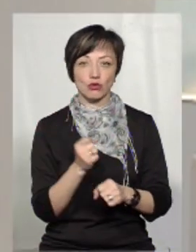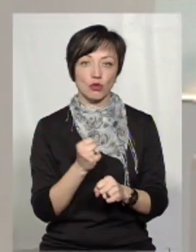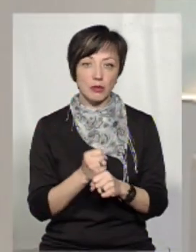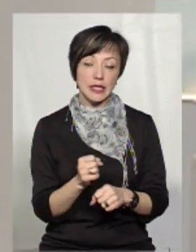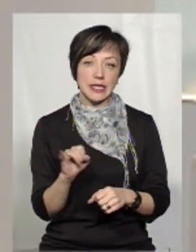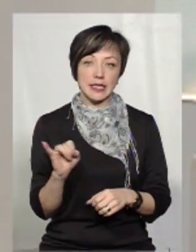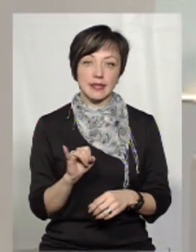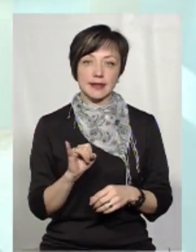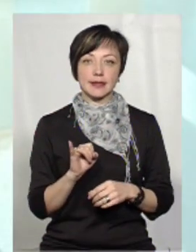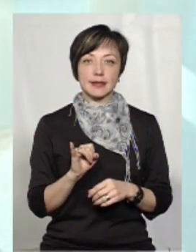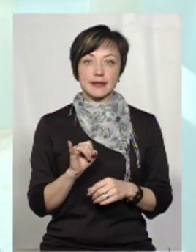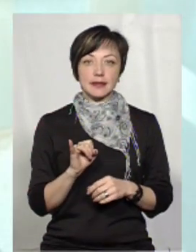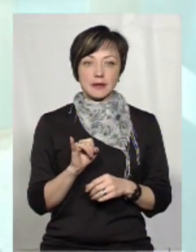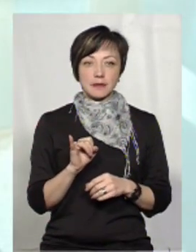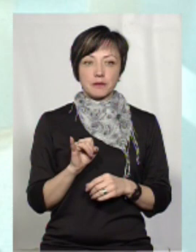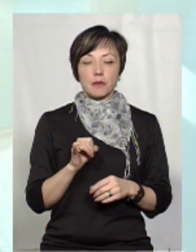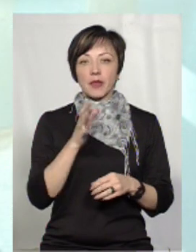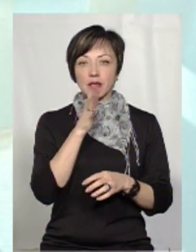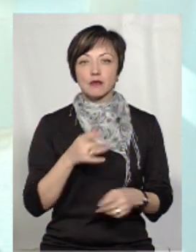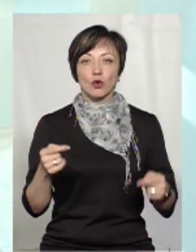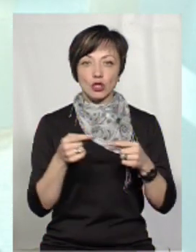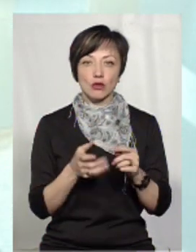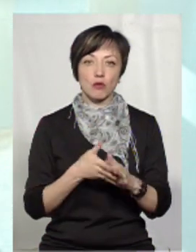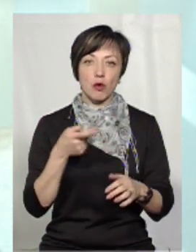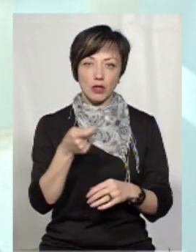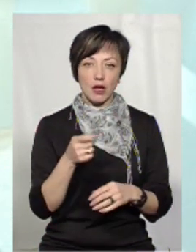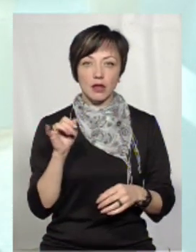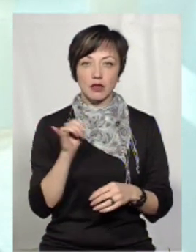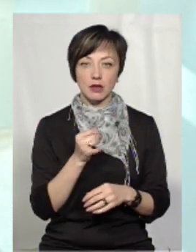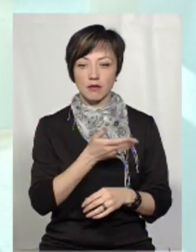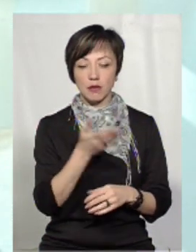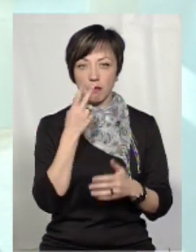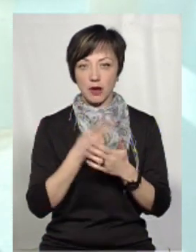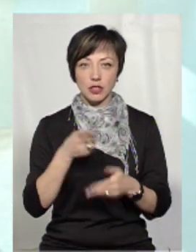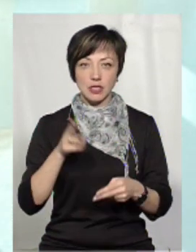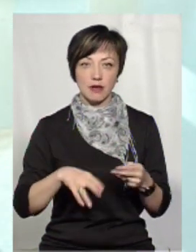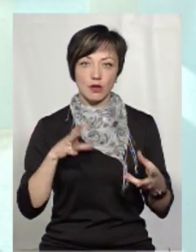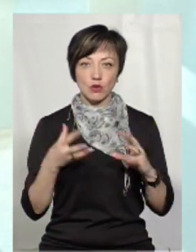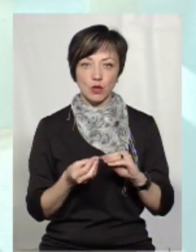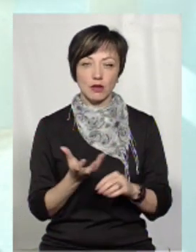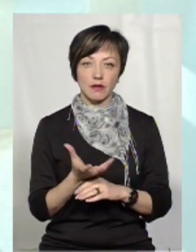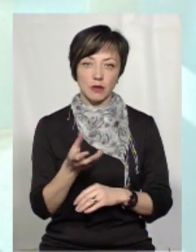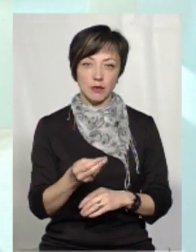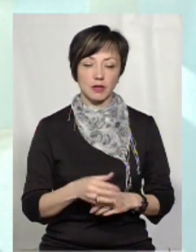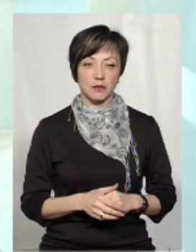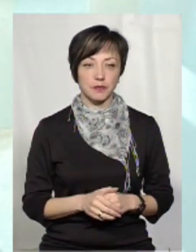звичайно, і своєчасно ми подали, і своєчасно ви бачите кінцевий результат виплата